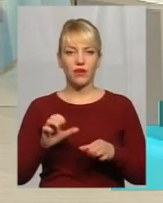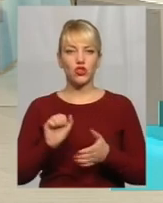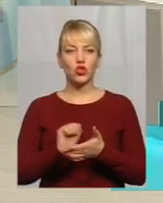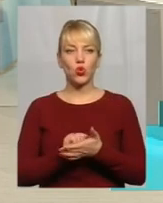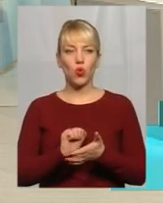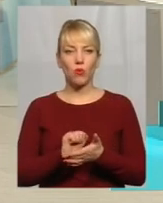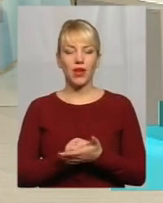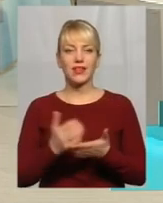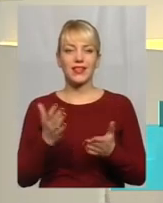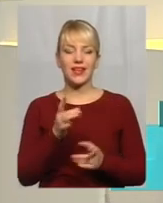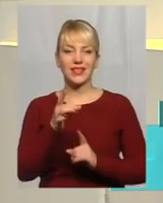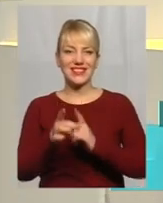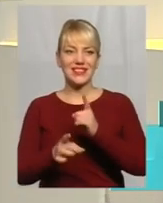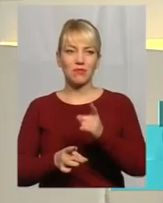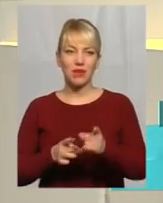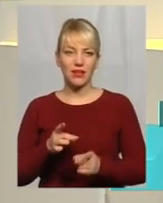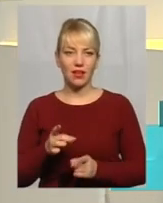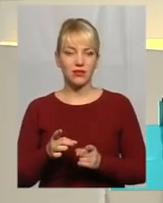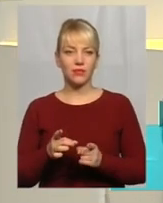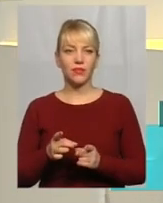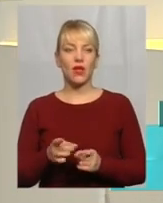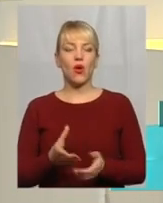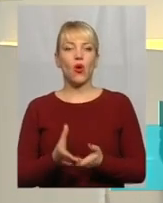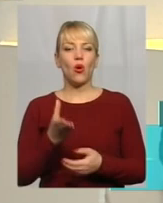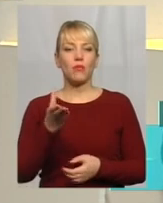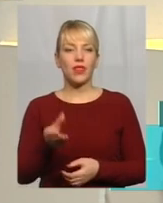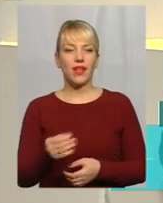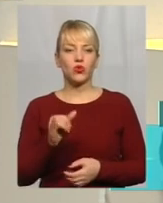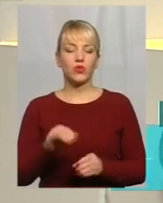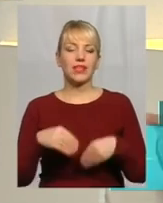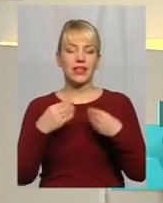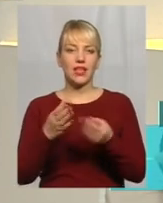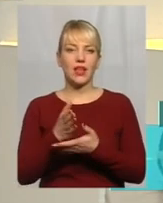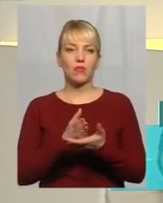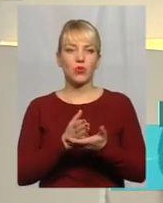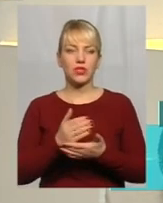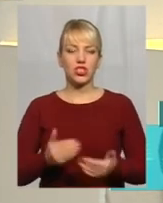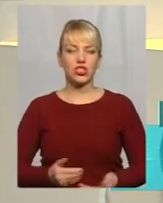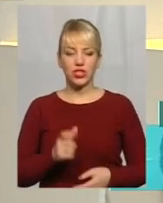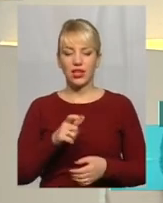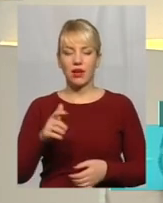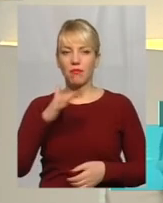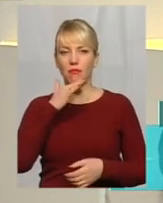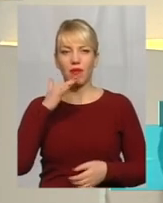які змінять оплату або навіть надання послуг жителям багатоповерхівок Розкажіть докладно,